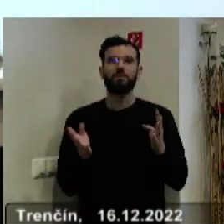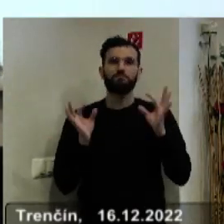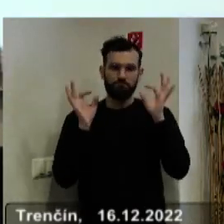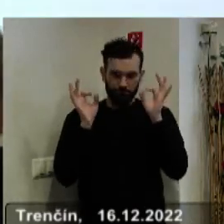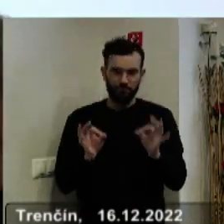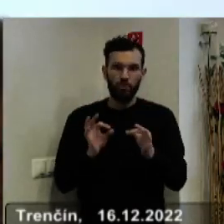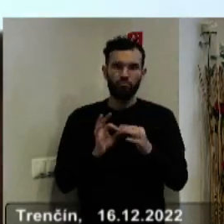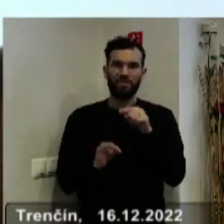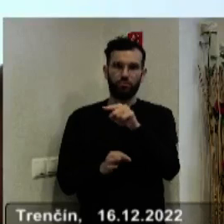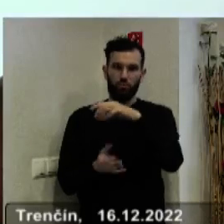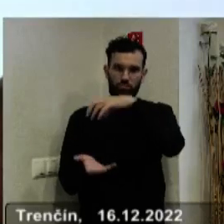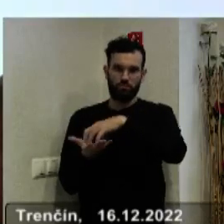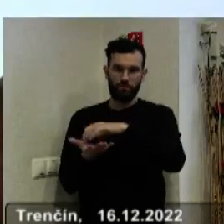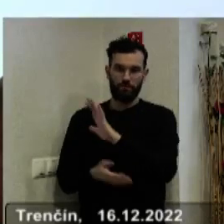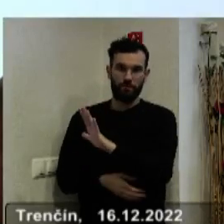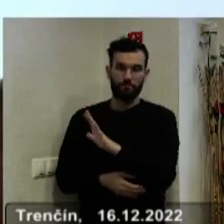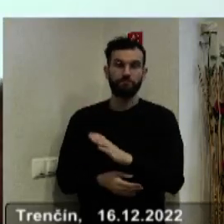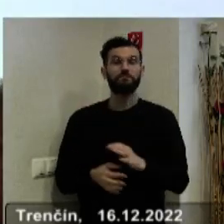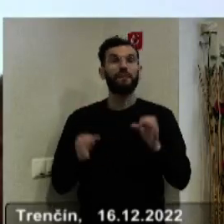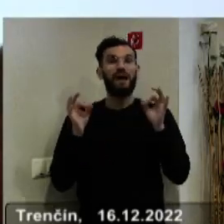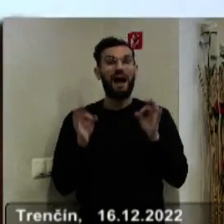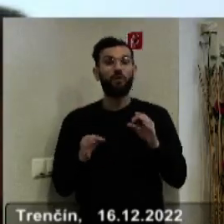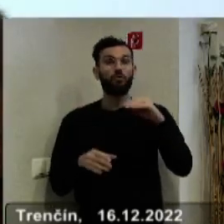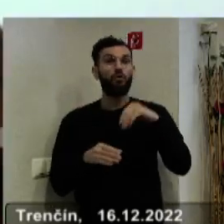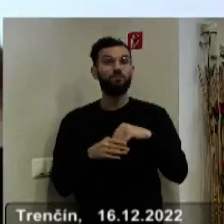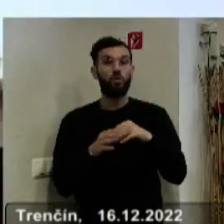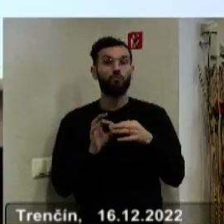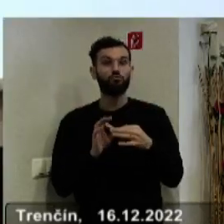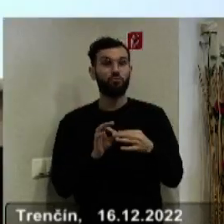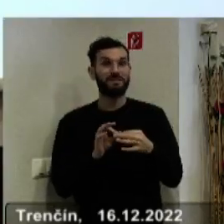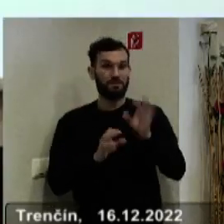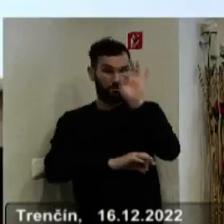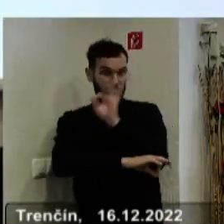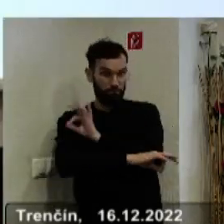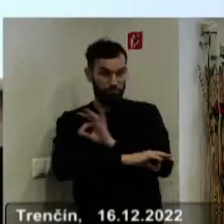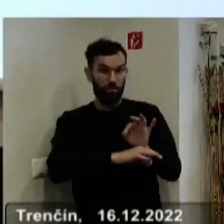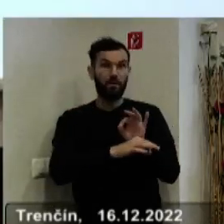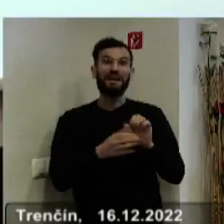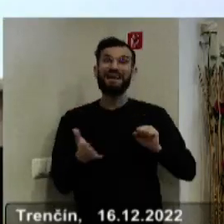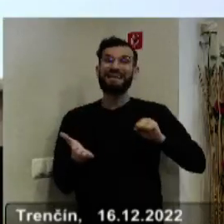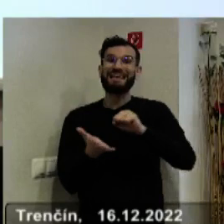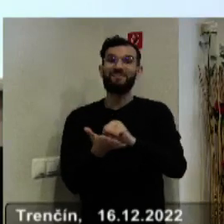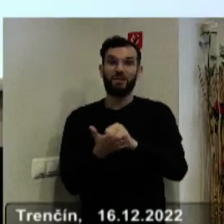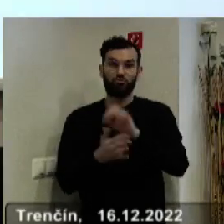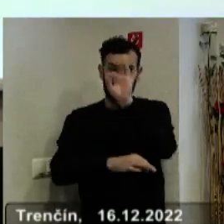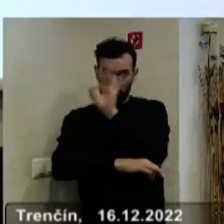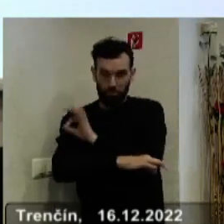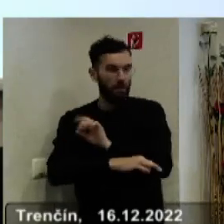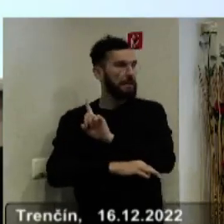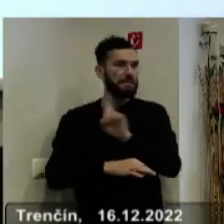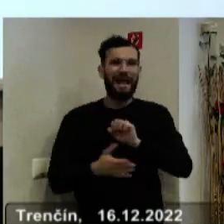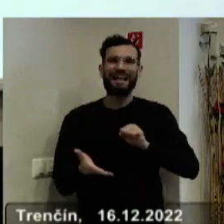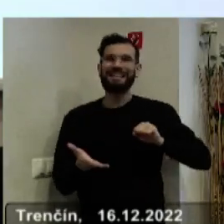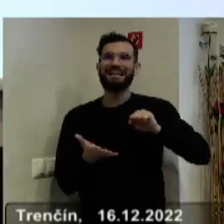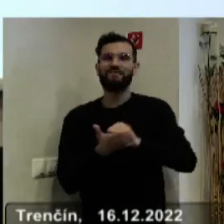financovanie v rámci tohto zdroja. Okrem toho sú súčasťou zásobníka aj investičné projekty, aj neinvestičné projekty